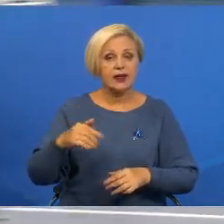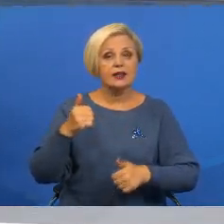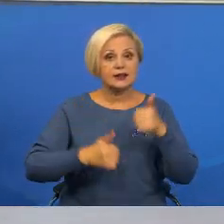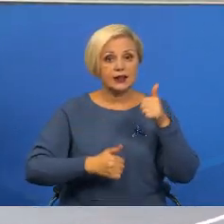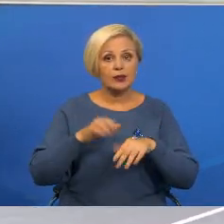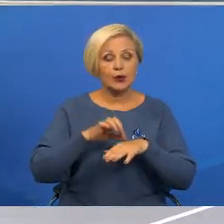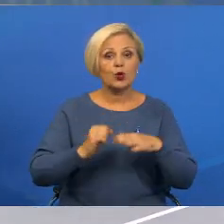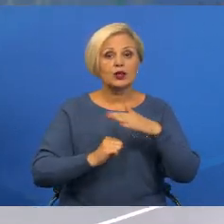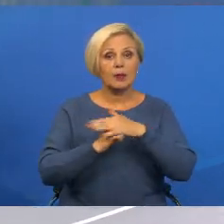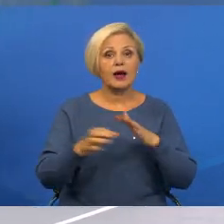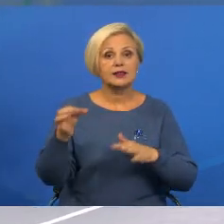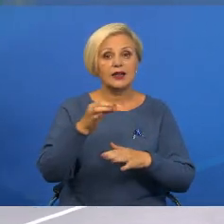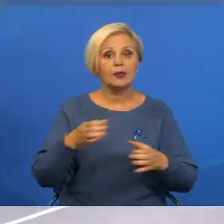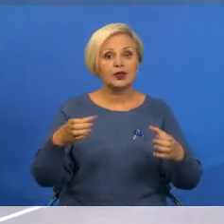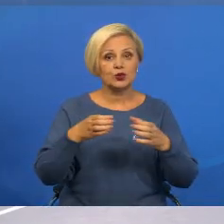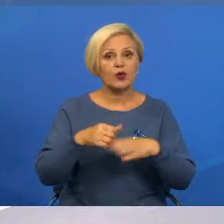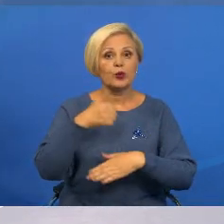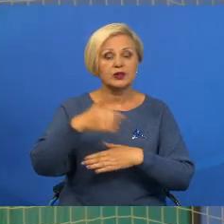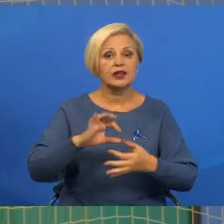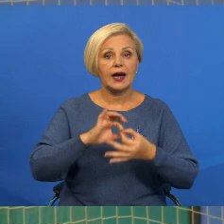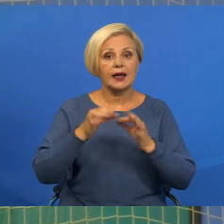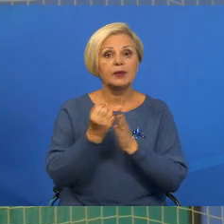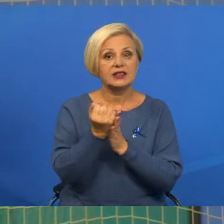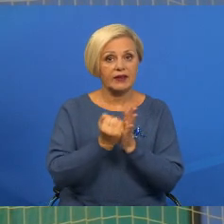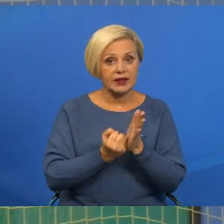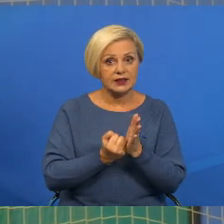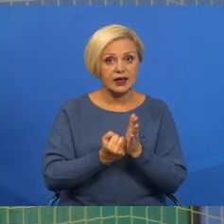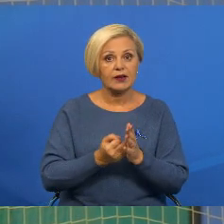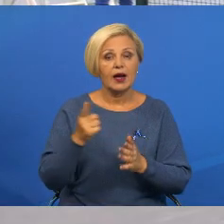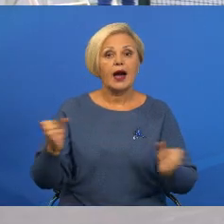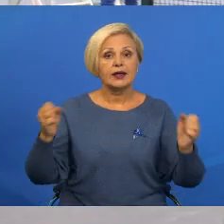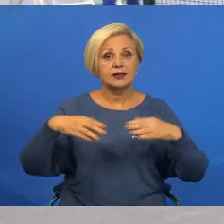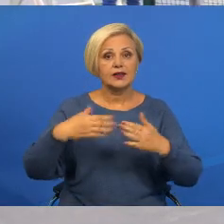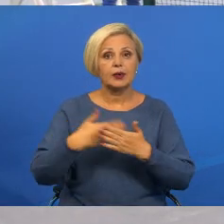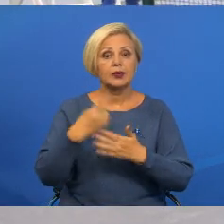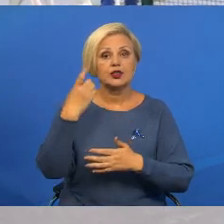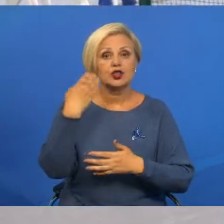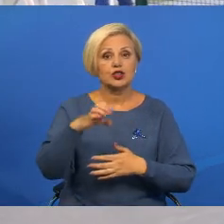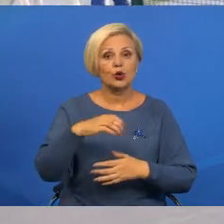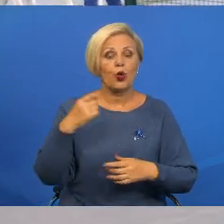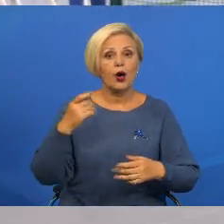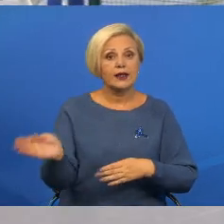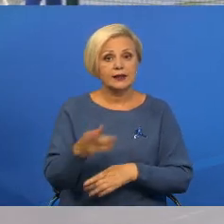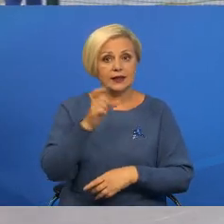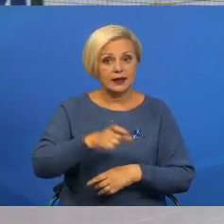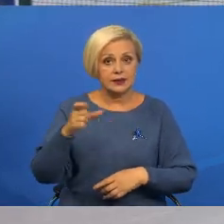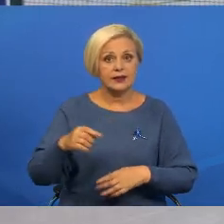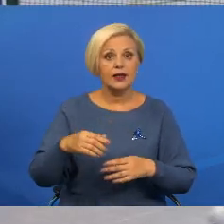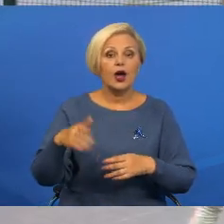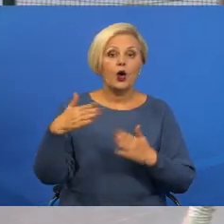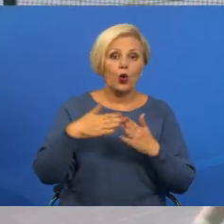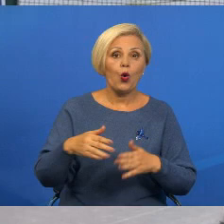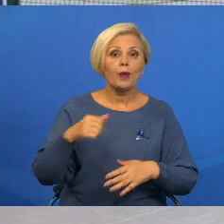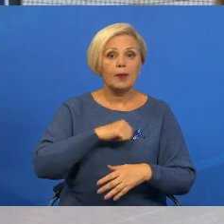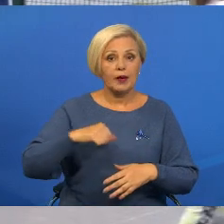проходят на базе областного комплексного центра Олимпийского резерва. Я не собрали колеста теннисистов. География – «Гомель», «Могилёв»,